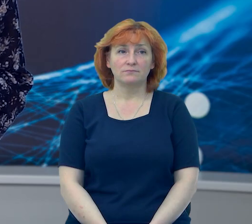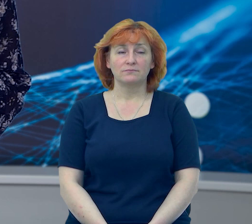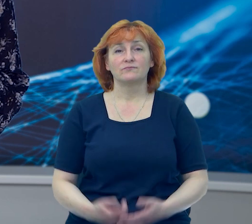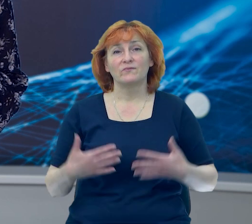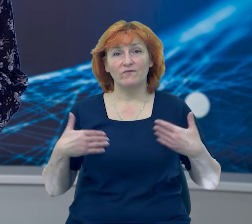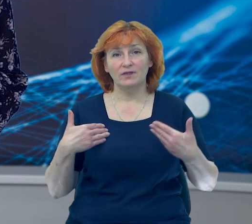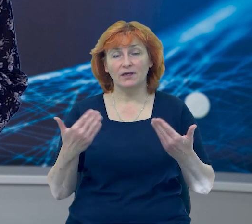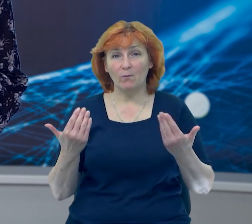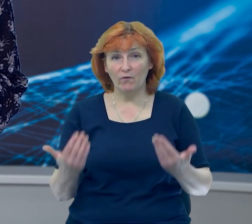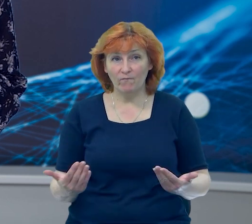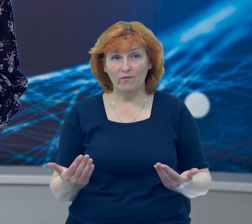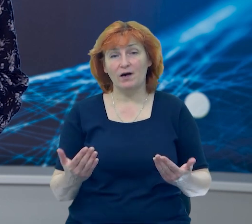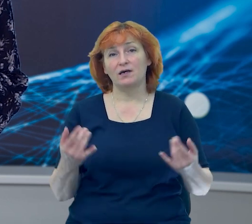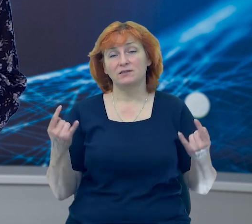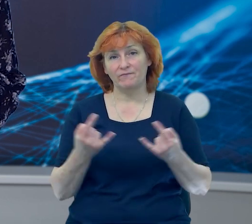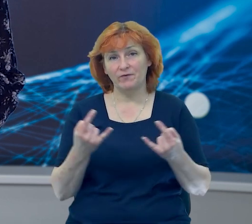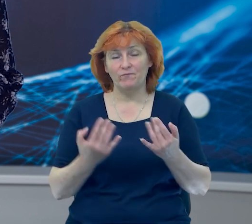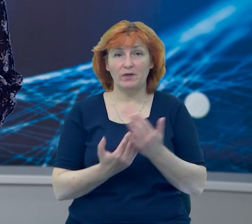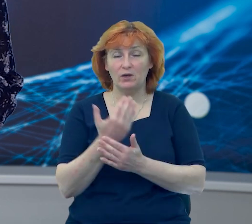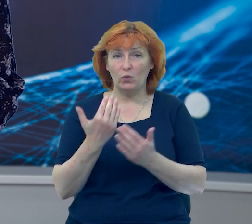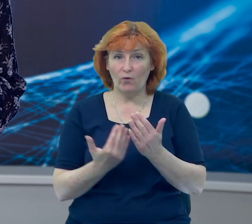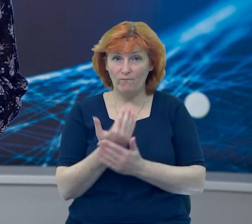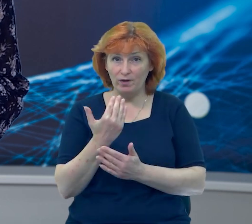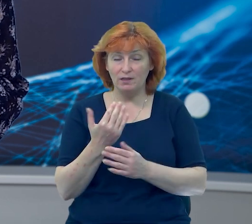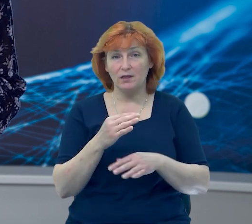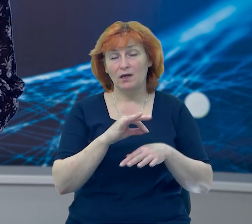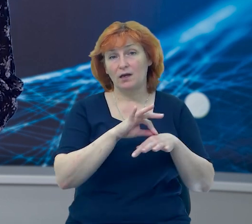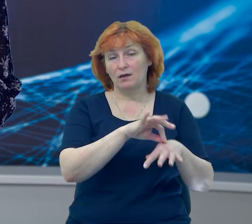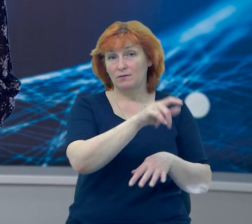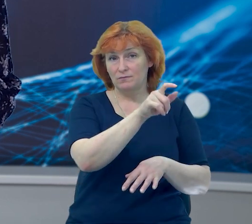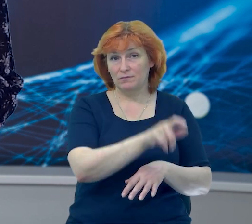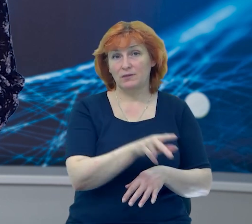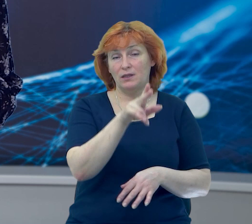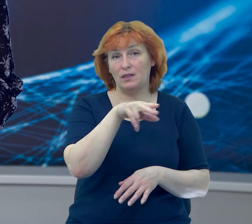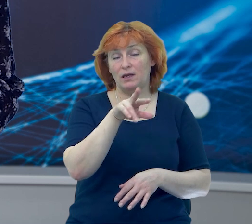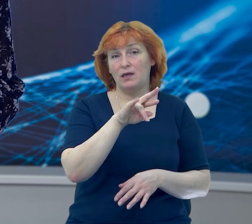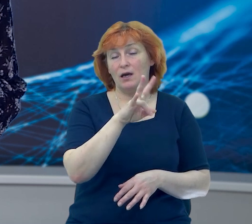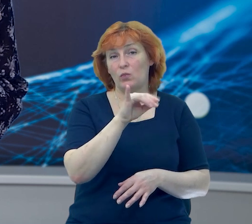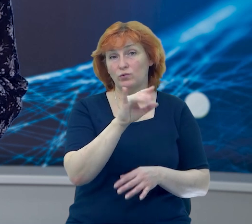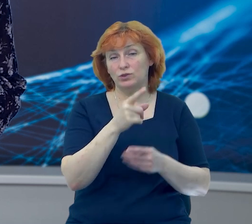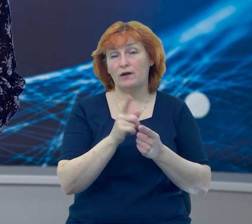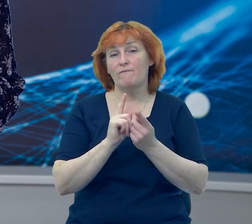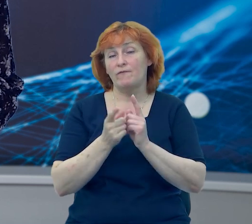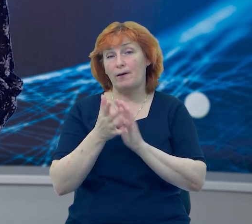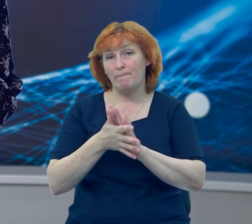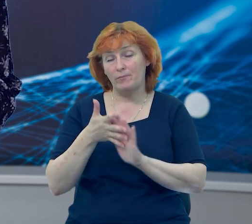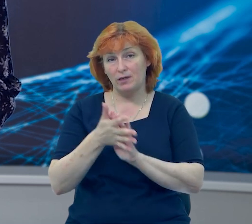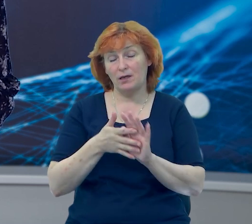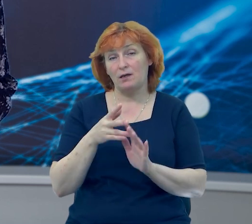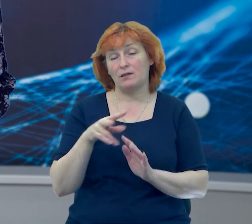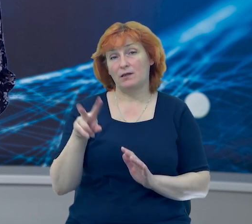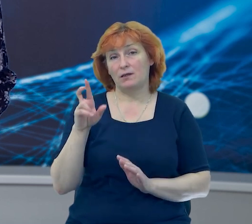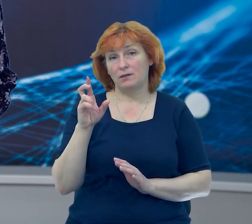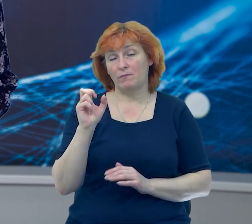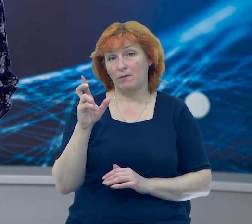Вітаю вас в ефірі новини на Суспільному у студії Дар'я Янушкевич. Переклад жестовою мовою Людмила